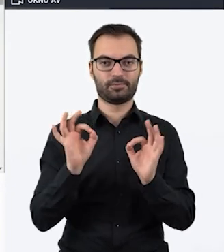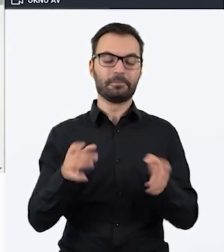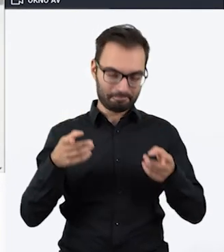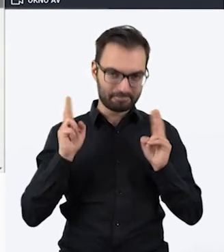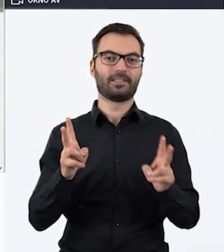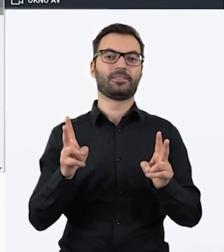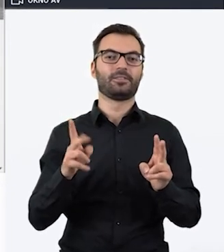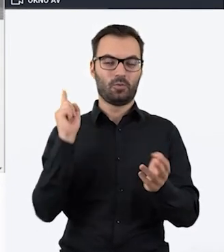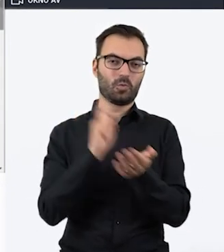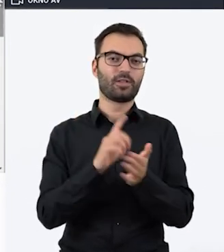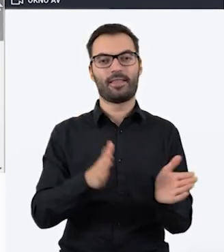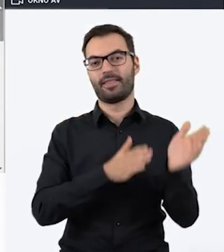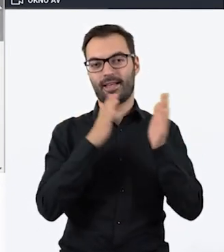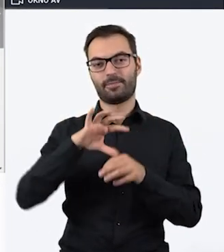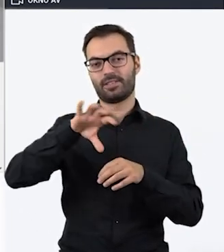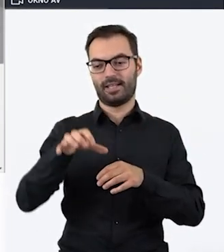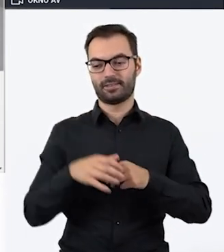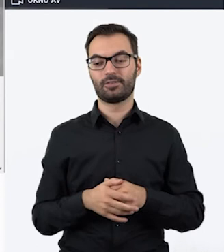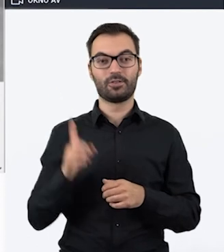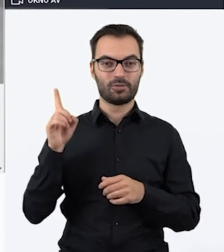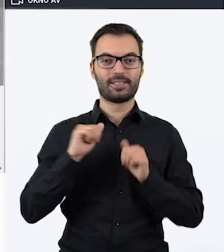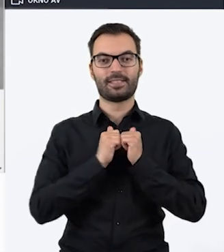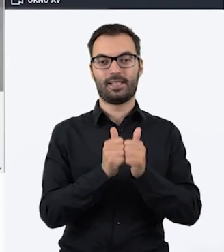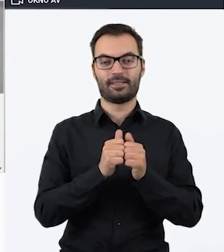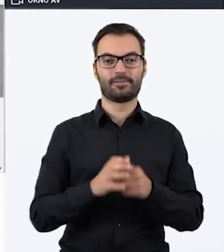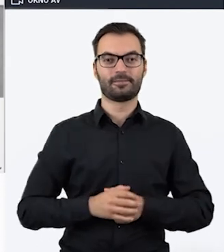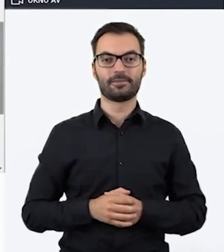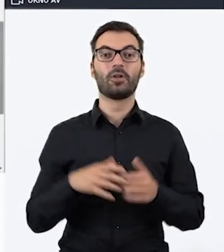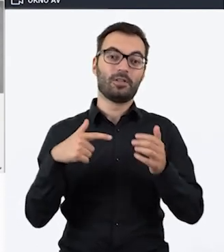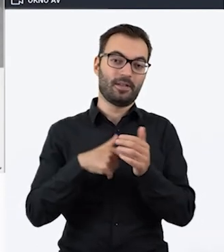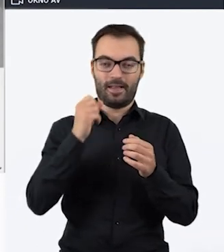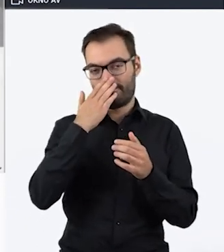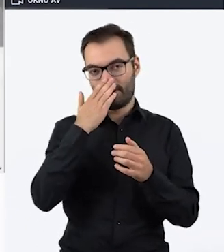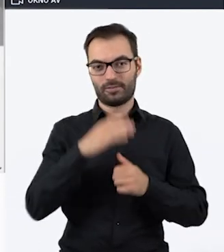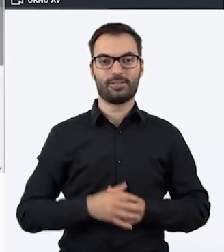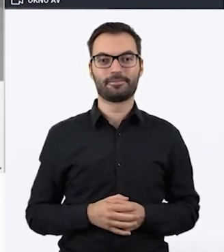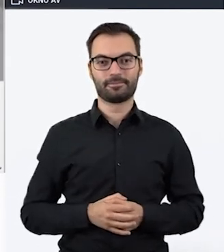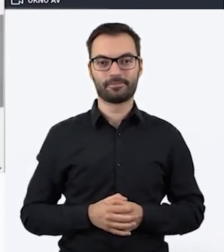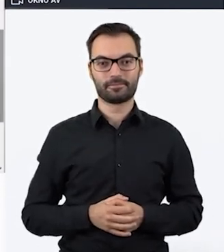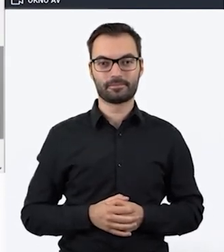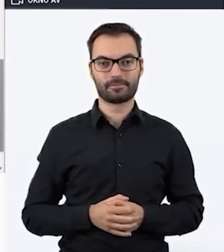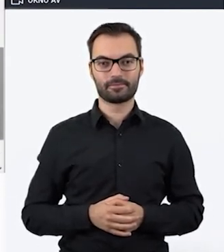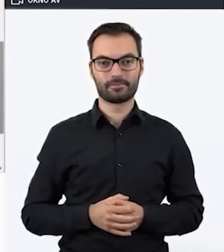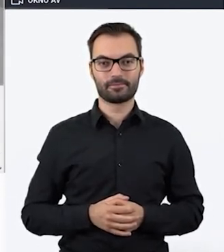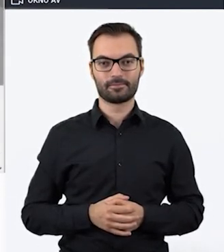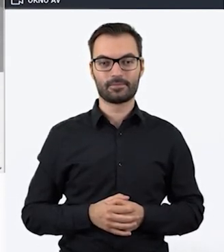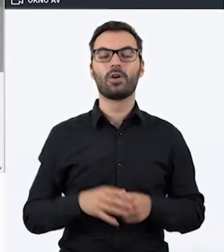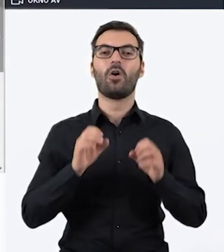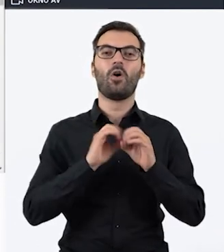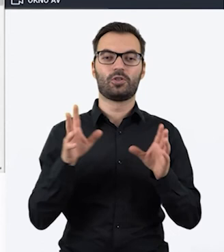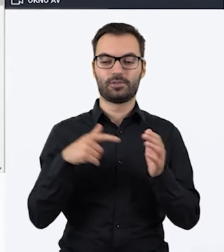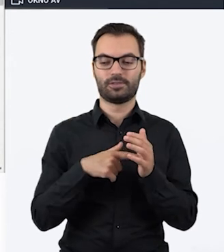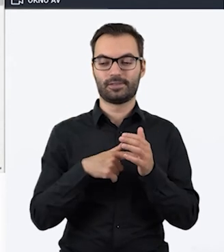przeszliśmy do kolejnej sekcji i tutaj jest zadanie w Learning Apps. I tak to wygląda. Oczywiście mamy dzisiaj